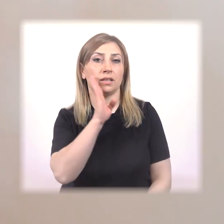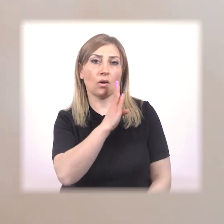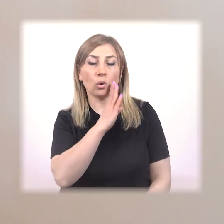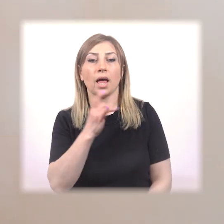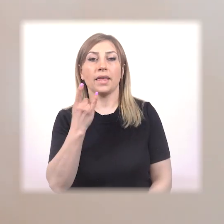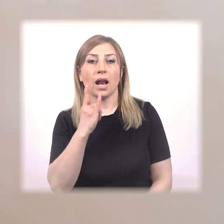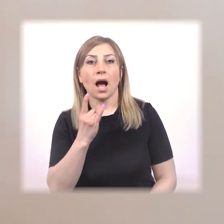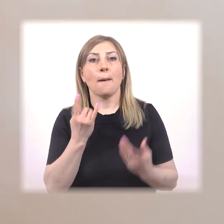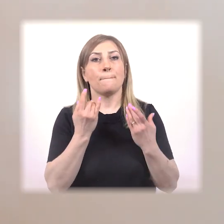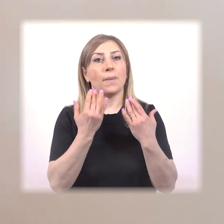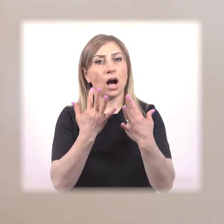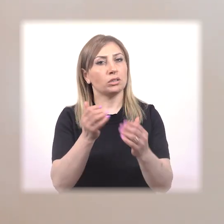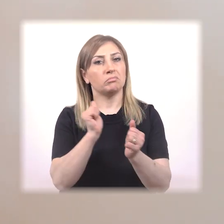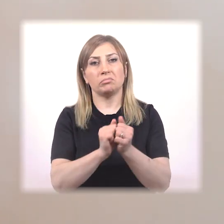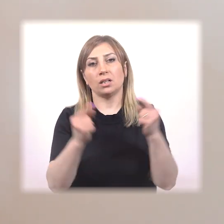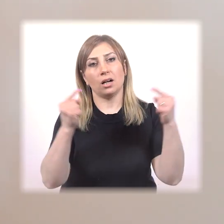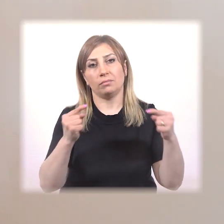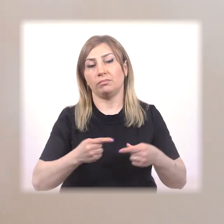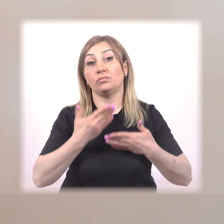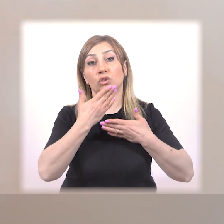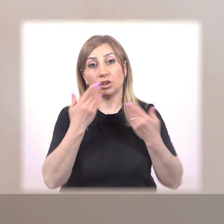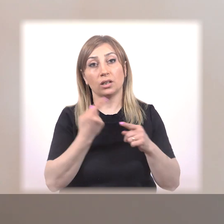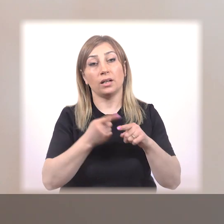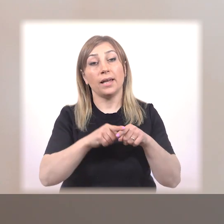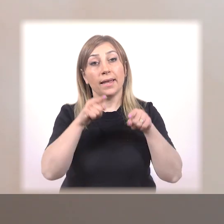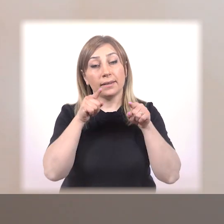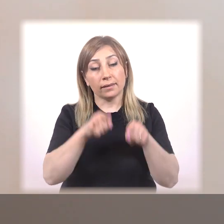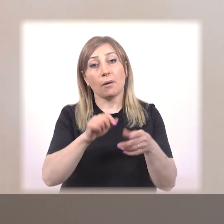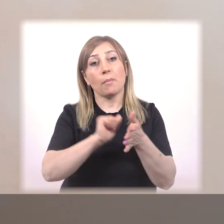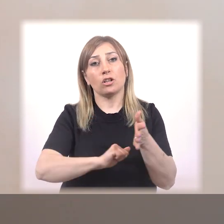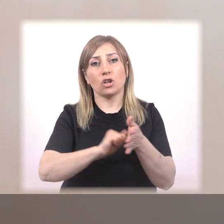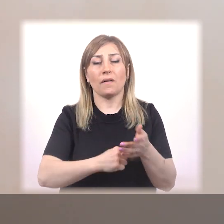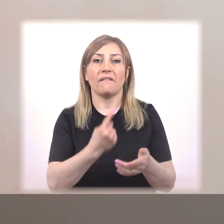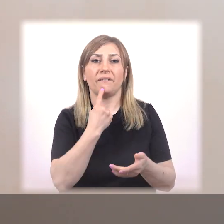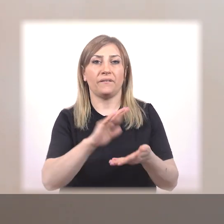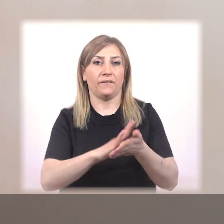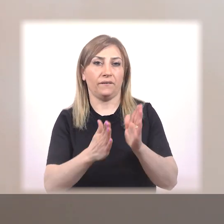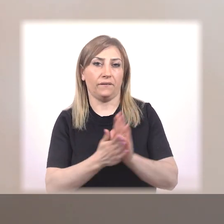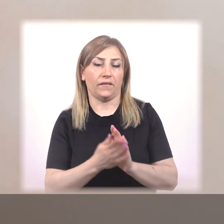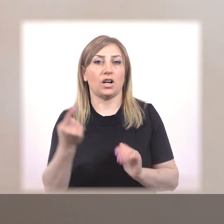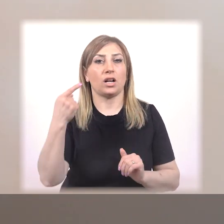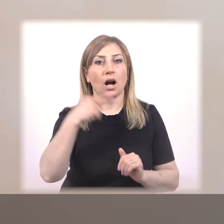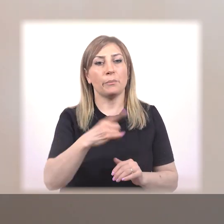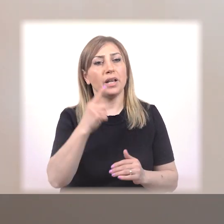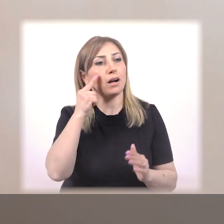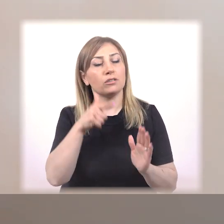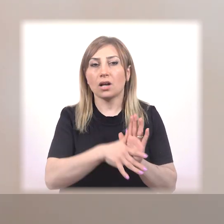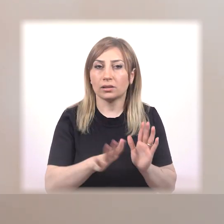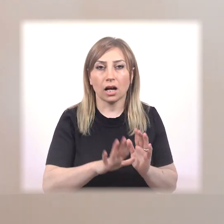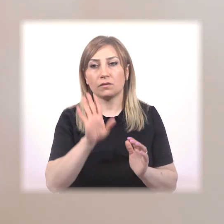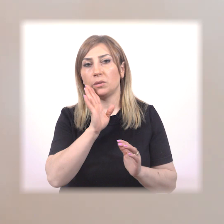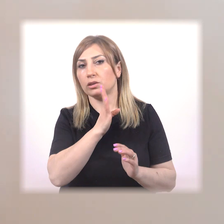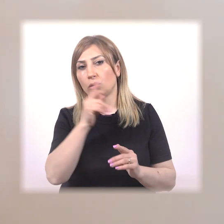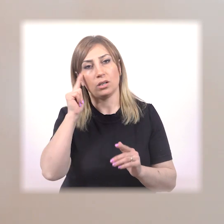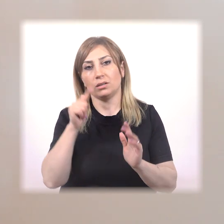Ձնողների ու երեխաների պահանջունքները հաճախ չեն համանգնում, ինչի արդյունքում բարդ իրավիճակներ են առաջանում, որտեղ չը հասկացված է թե երեխան,